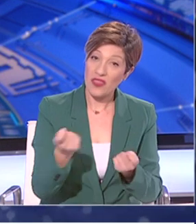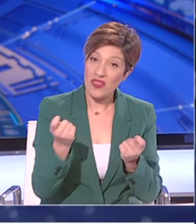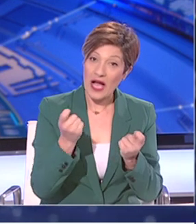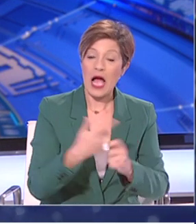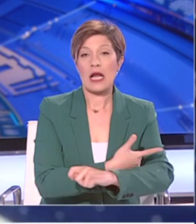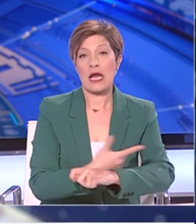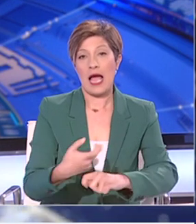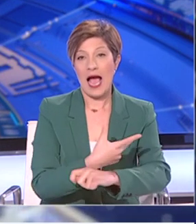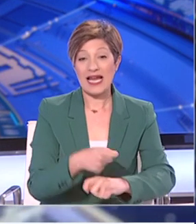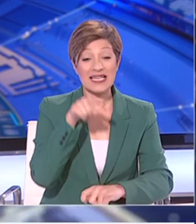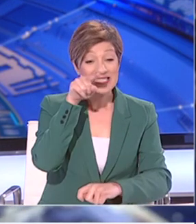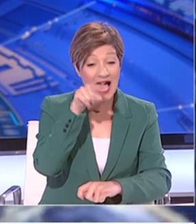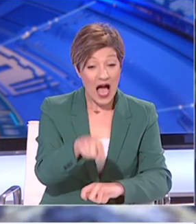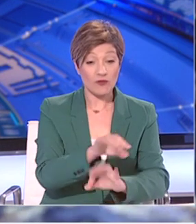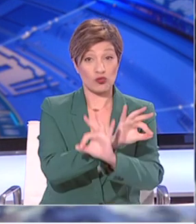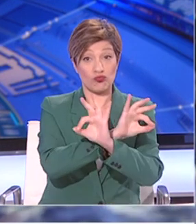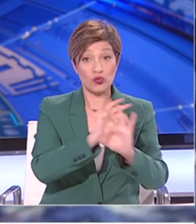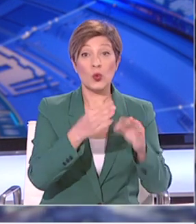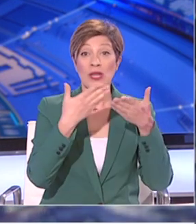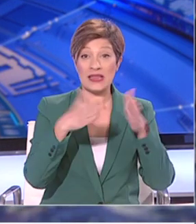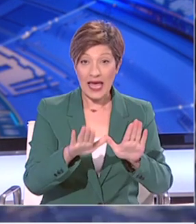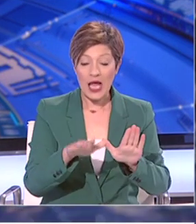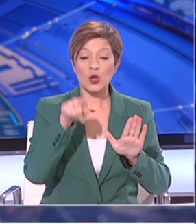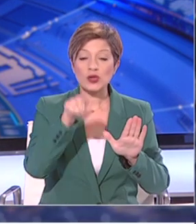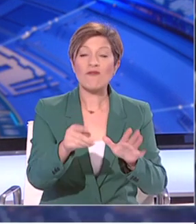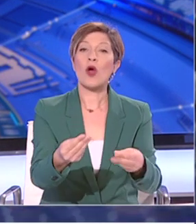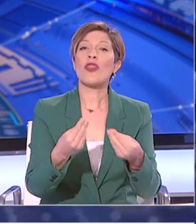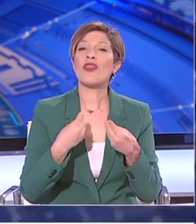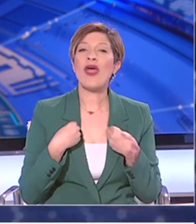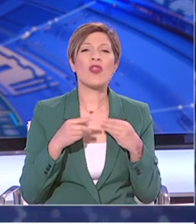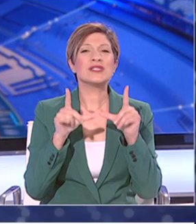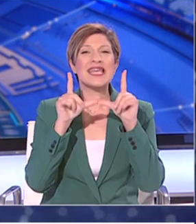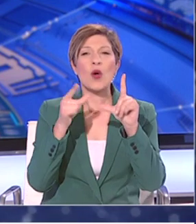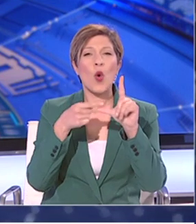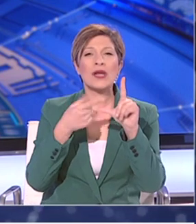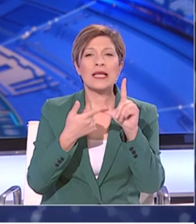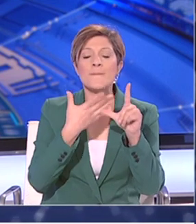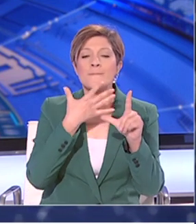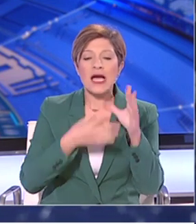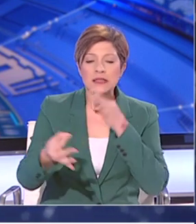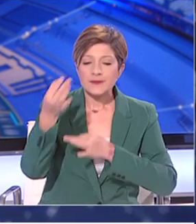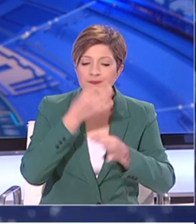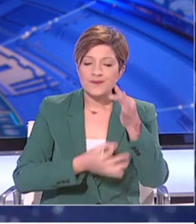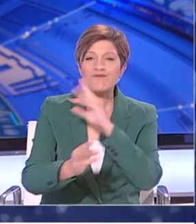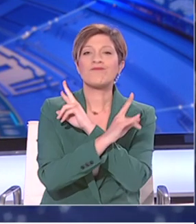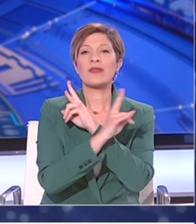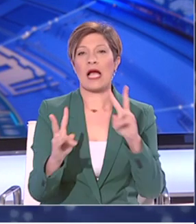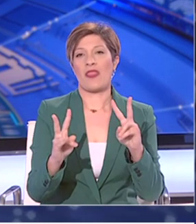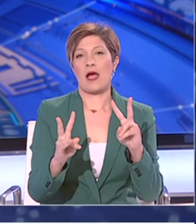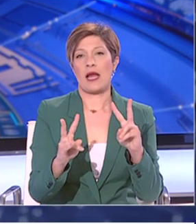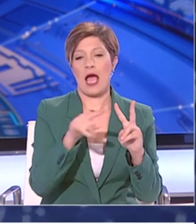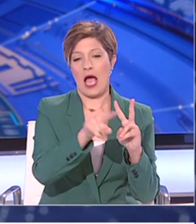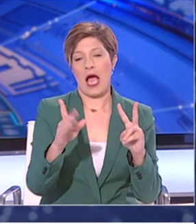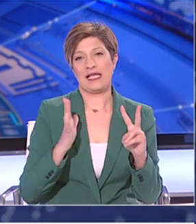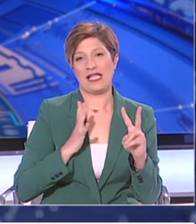ακριβή την εικόνα, θα έλεγα, για τον αριθμό των ατόμων τα οποία δουλεύουν αυτή τη στιγμή και